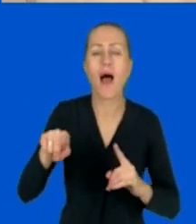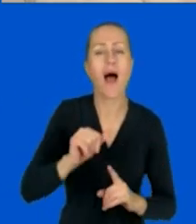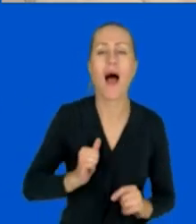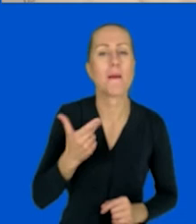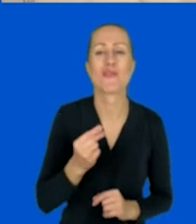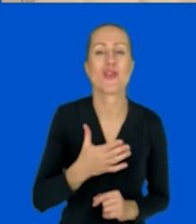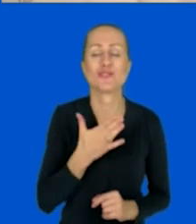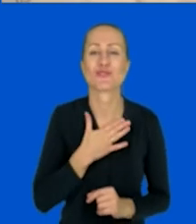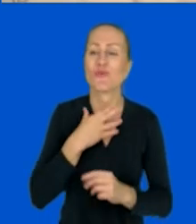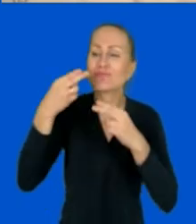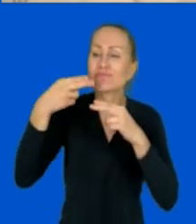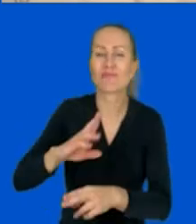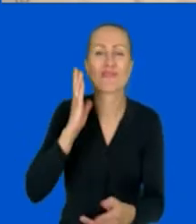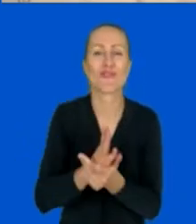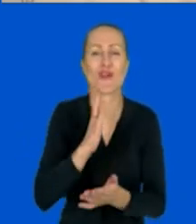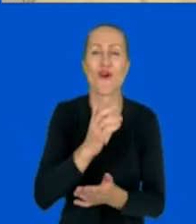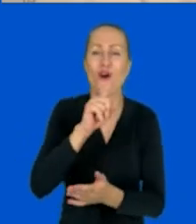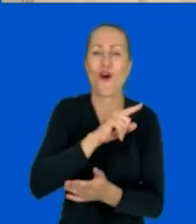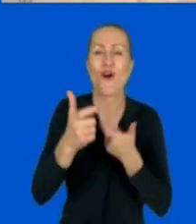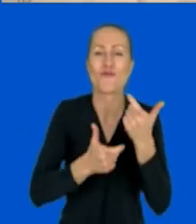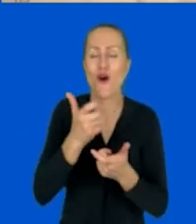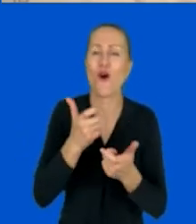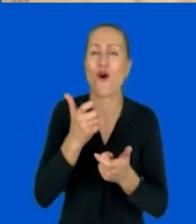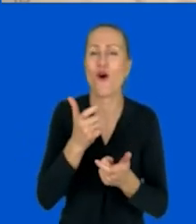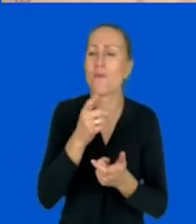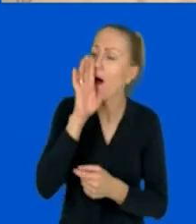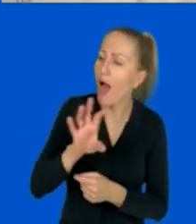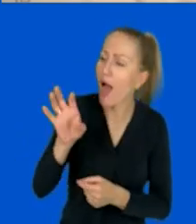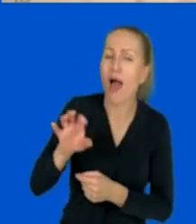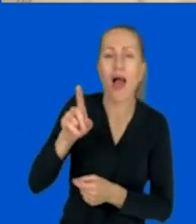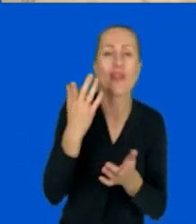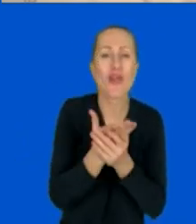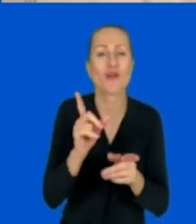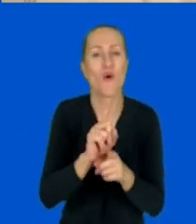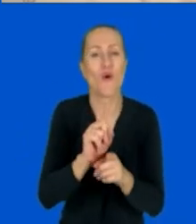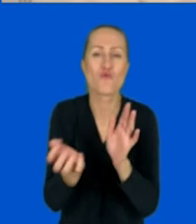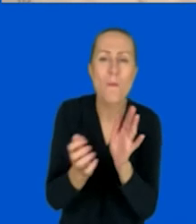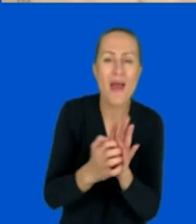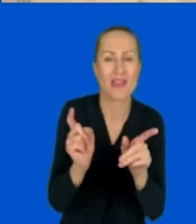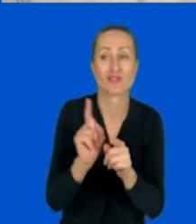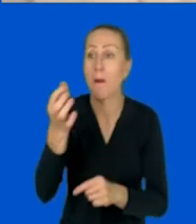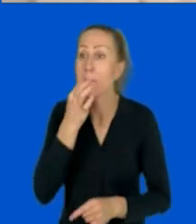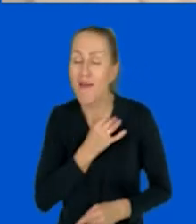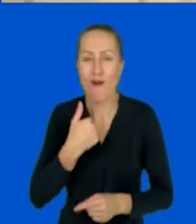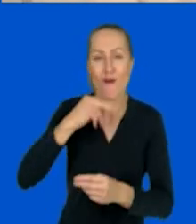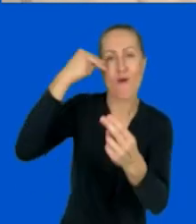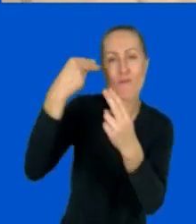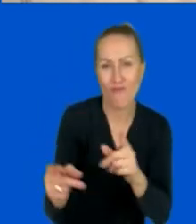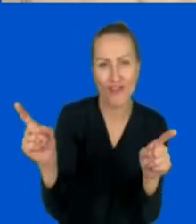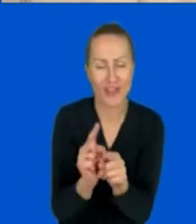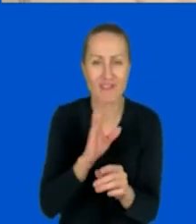jako twórcy, żeby komentowali, żeby odpowiadali na zadawane pytania, żeby uczestniczyli